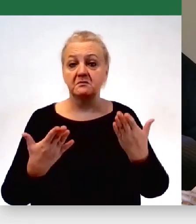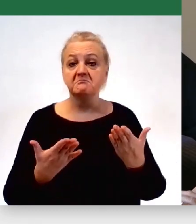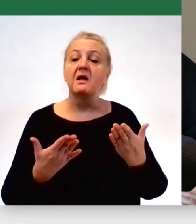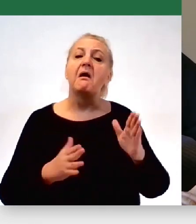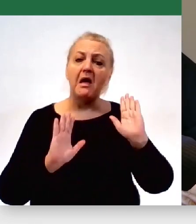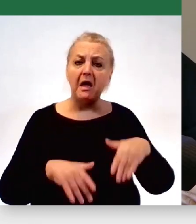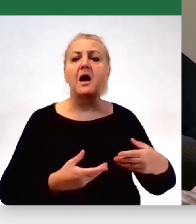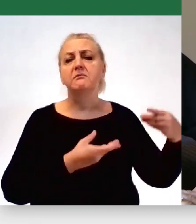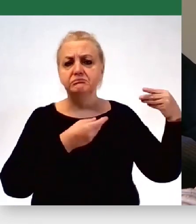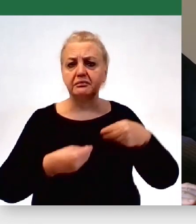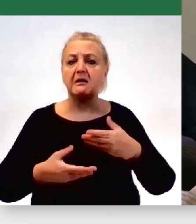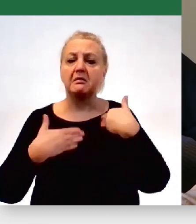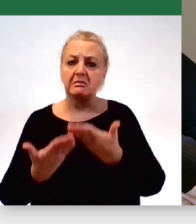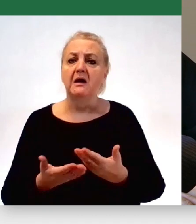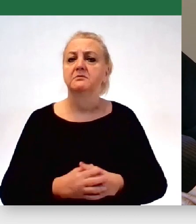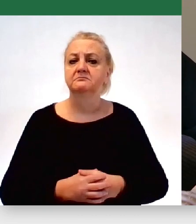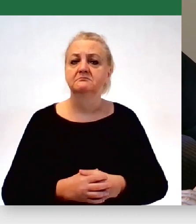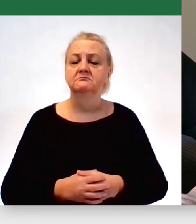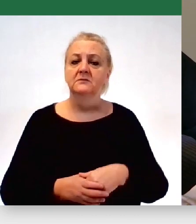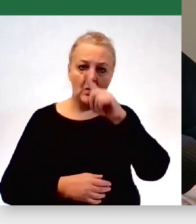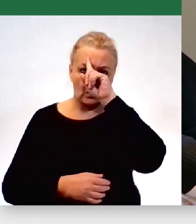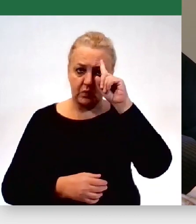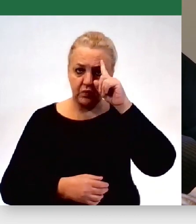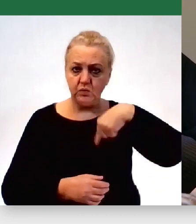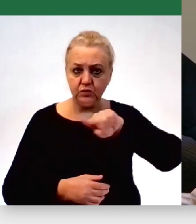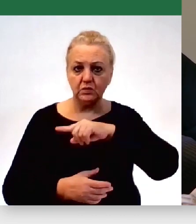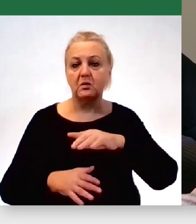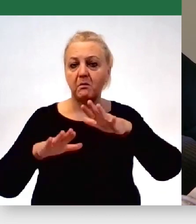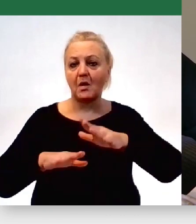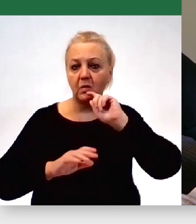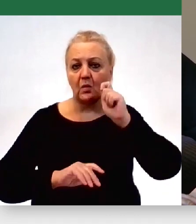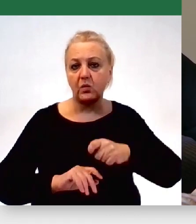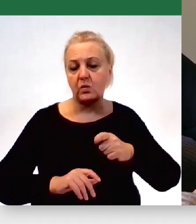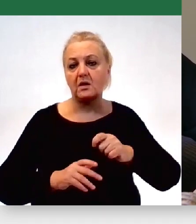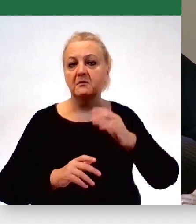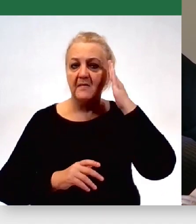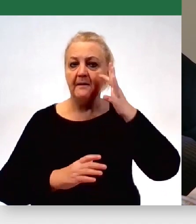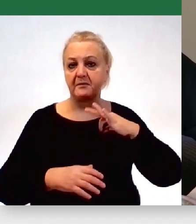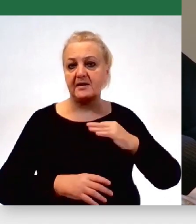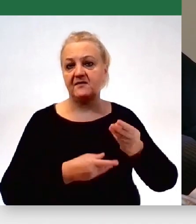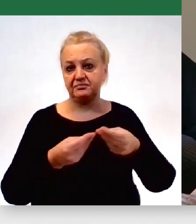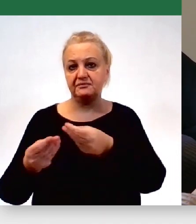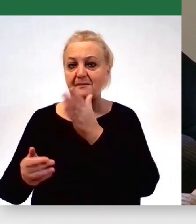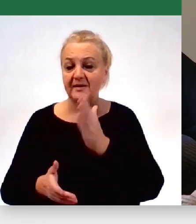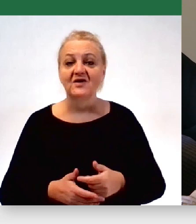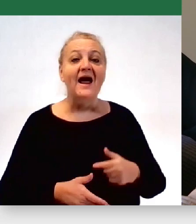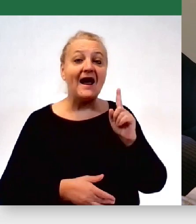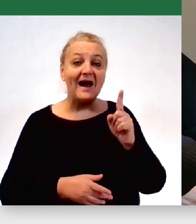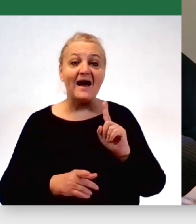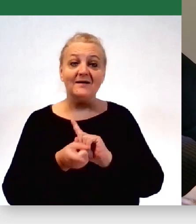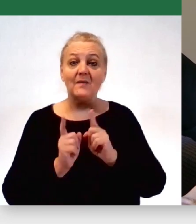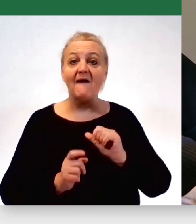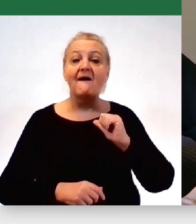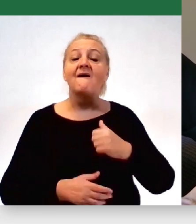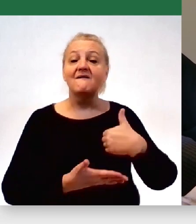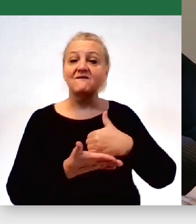współfinansował mieszkańcom pobyt Ukraińców w mieszkaniach prywatnych. Natomiast na spotkaniu pan wojewoda mówił, że